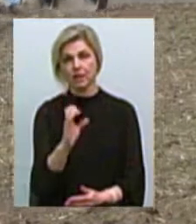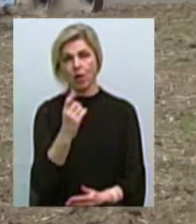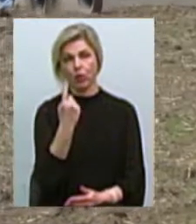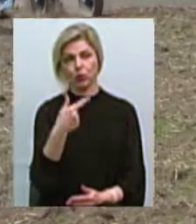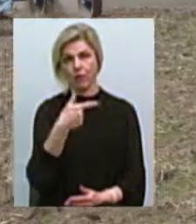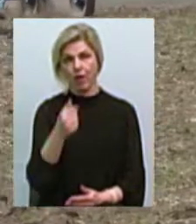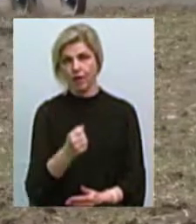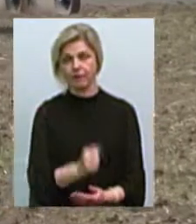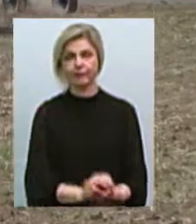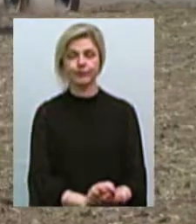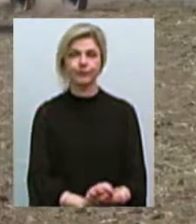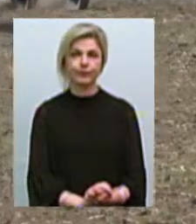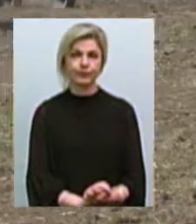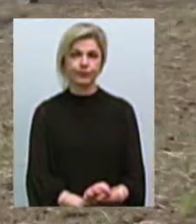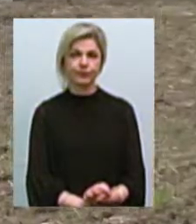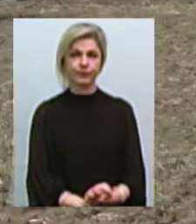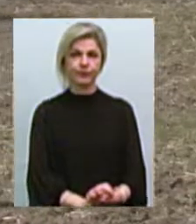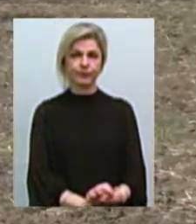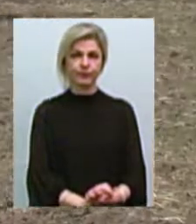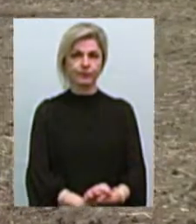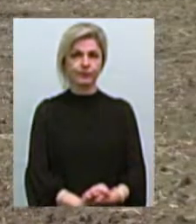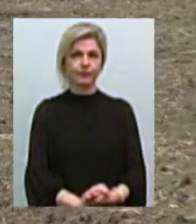Сергій Куропятник, новини на Суспільному, Миколаїв.